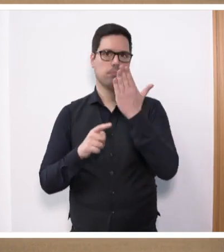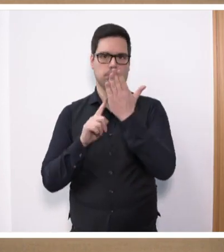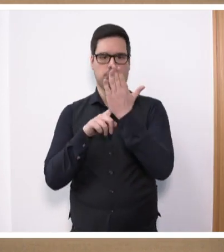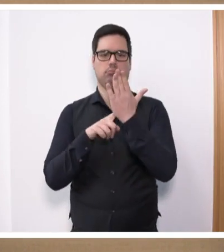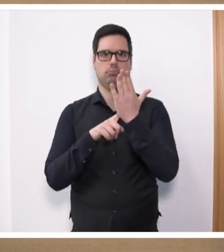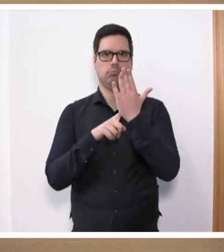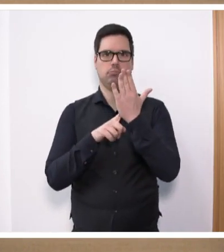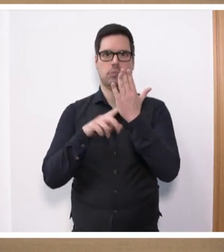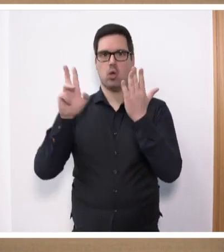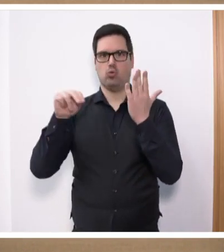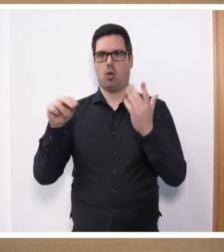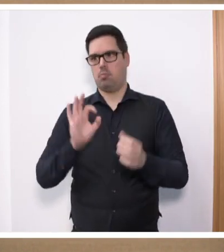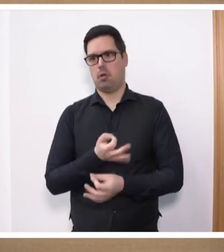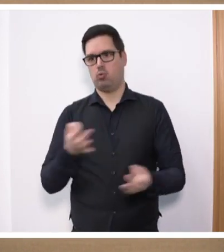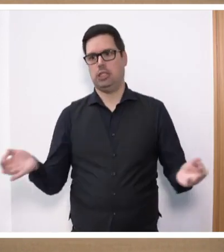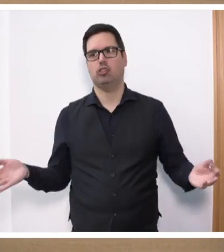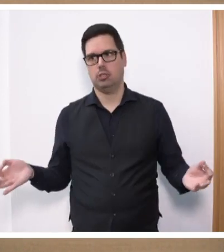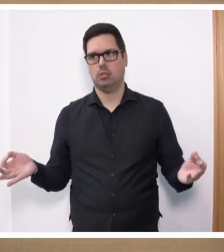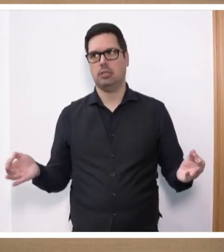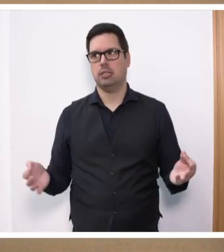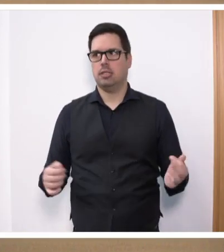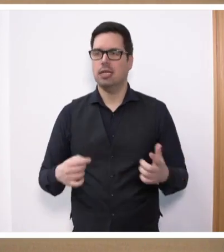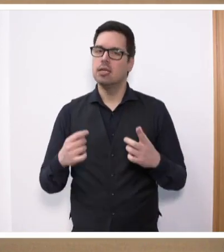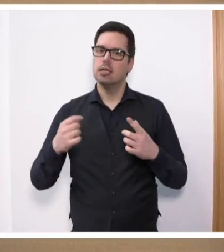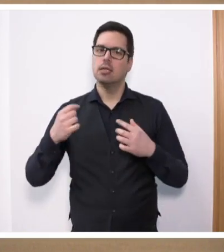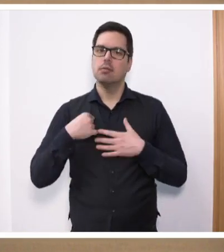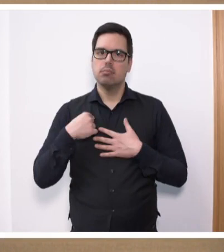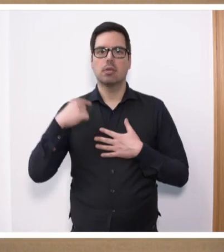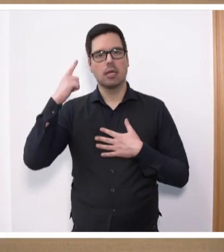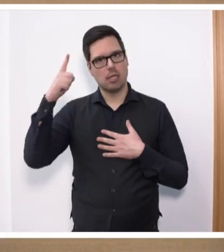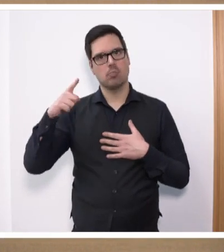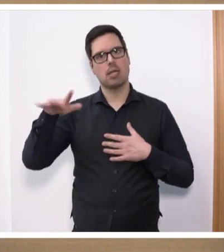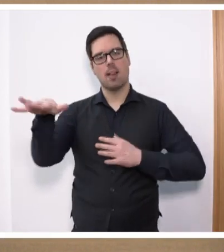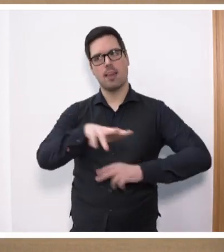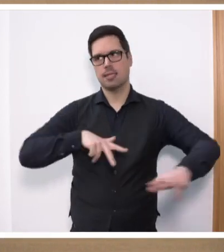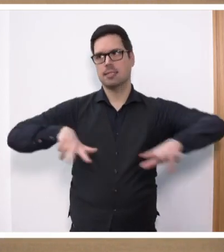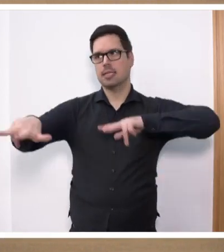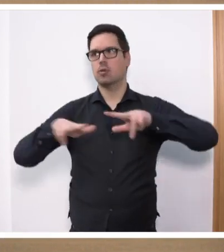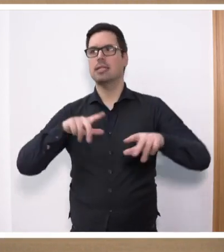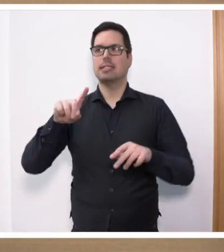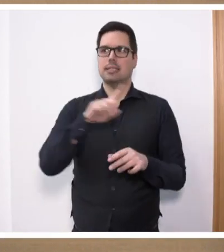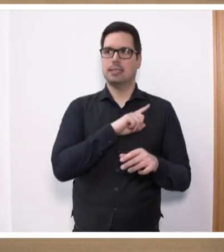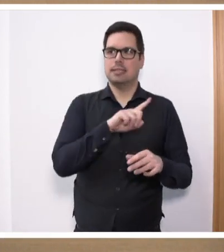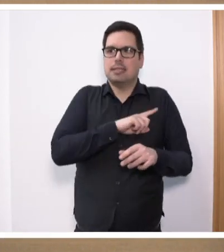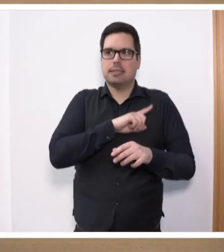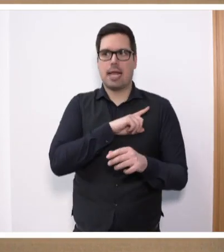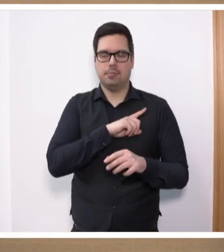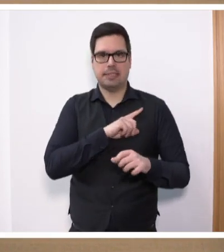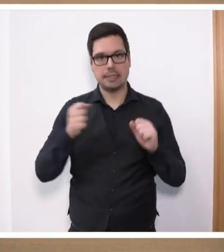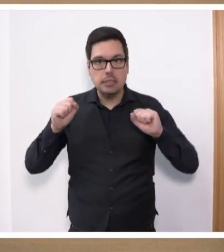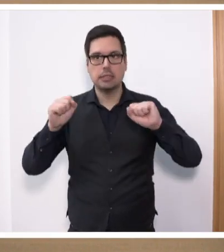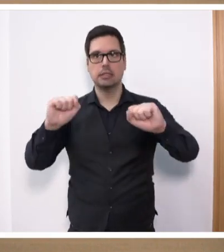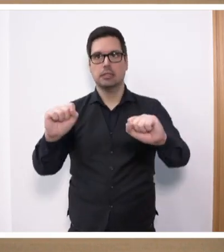Normen unsinnig sind. Wir sind überzeugt, dass sich jede Landesregierung dann selbst an die Spitze der Bewegung stellen wird